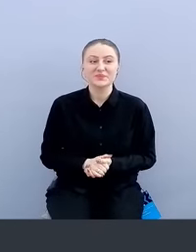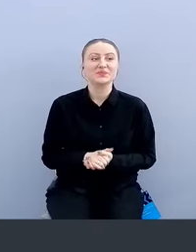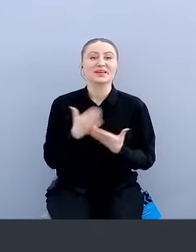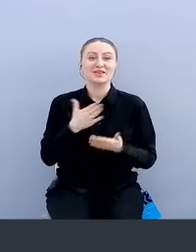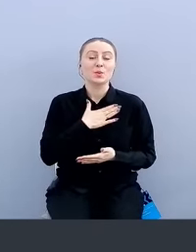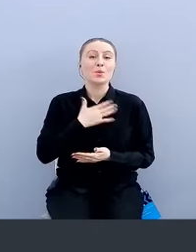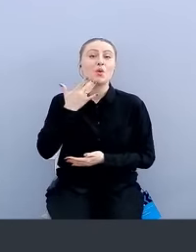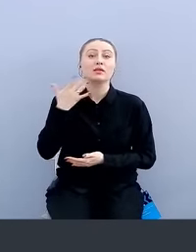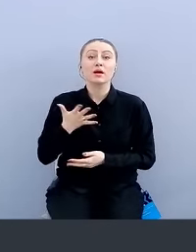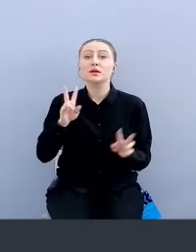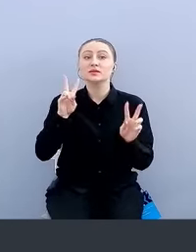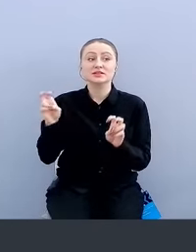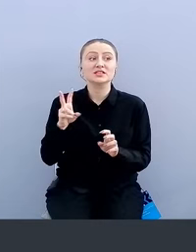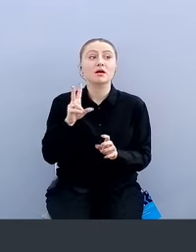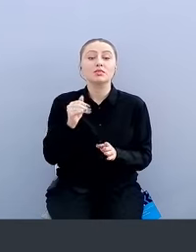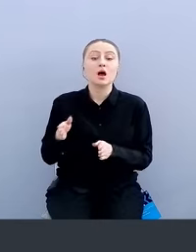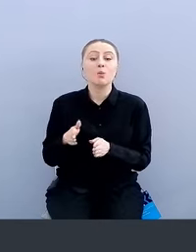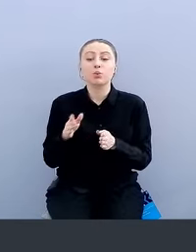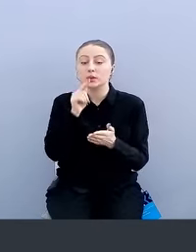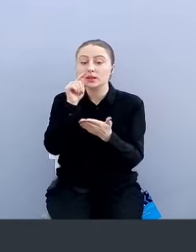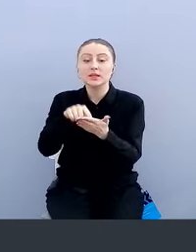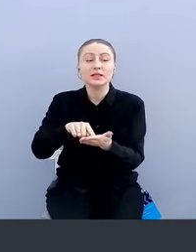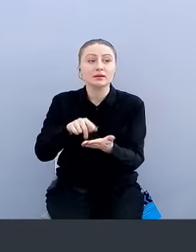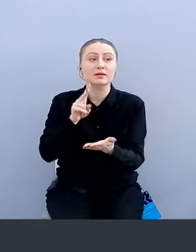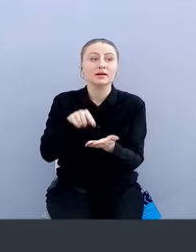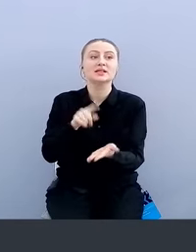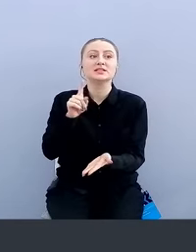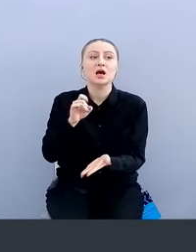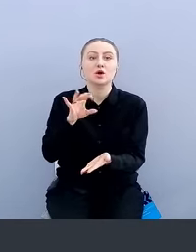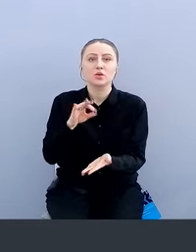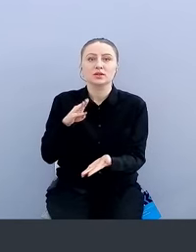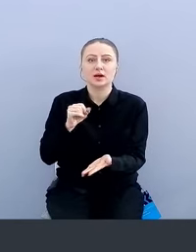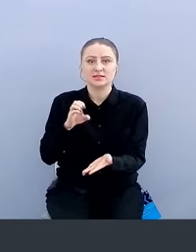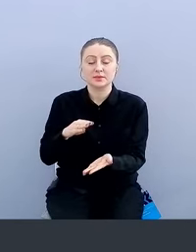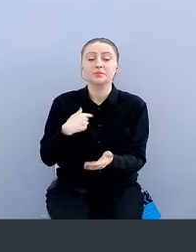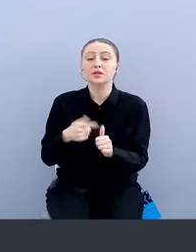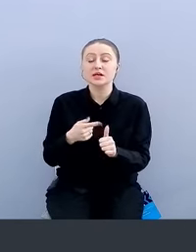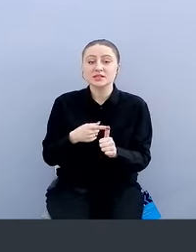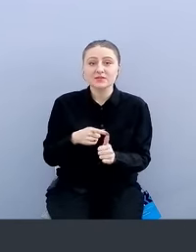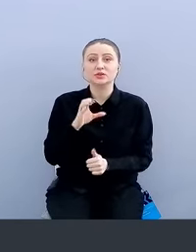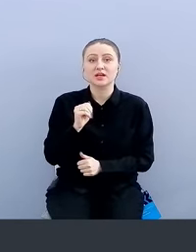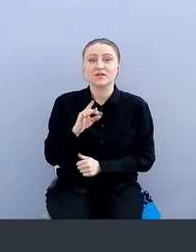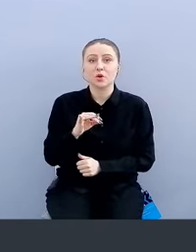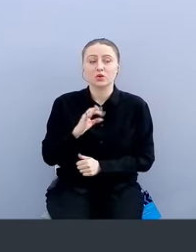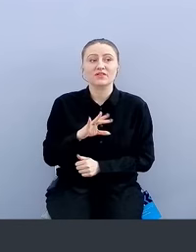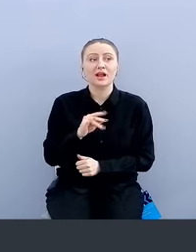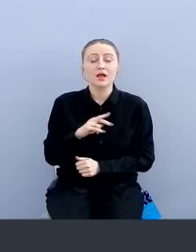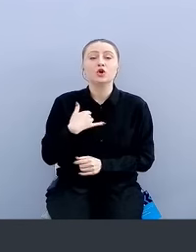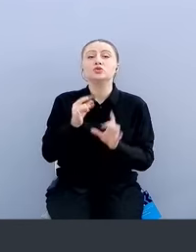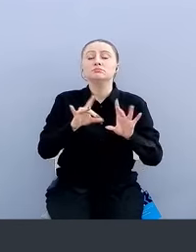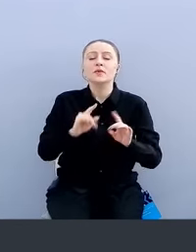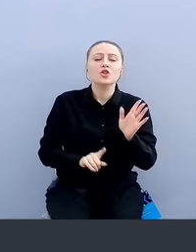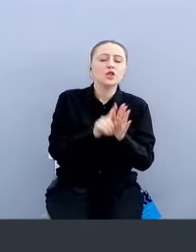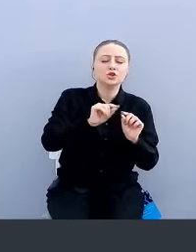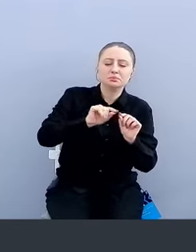Вот мой доклад называется «На пути к Zerotrust». Зовут меня Илья Сафронов. Расскажу, с чего все начиналось,